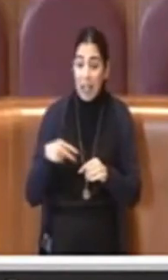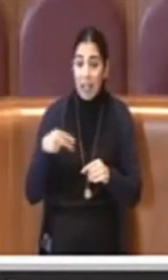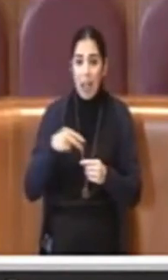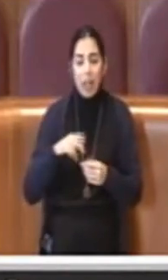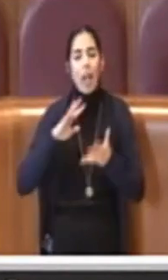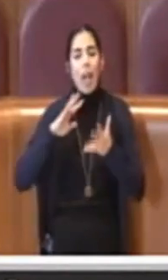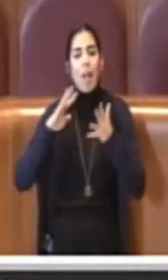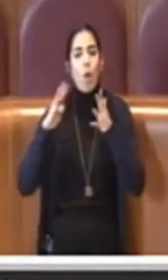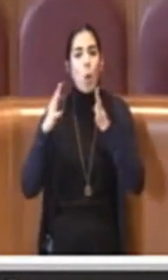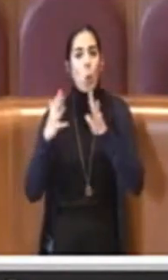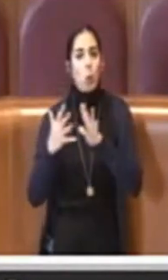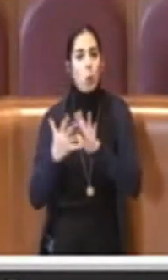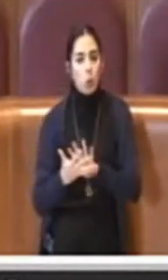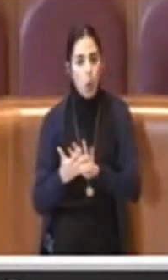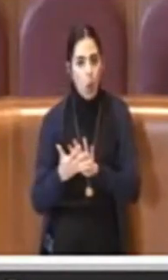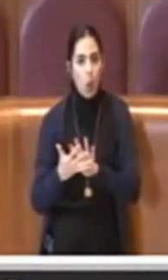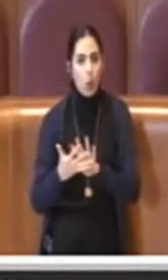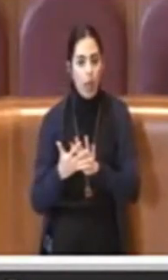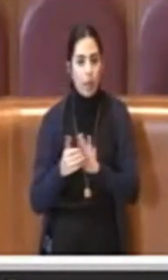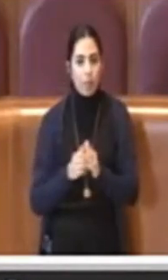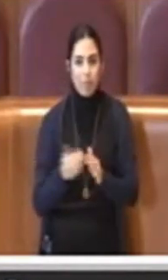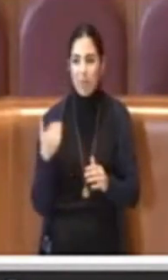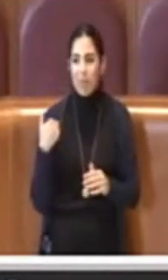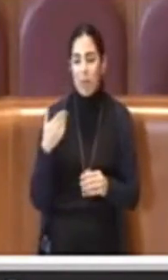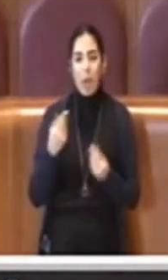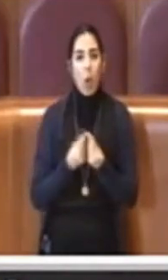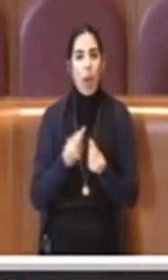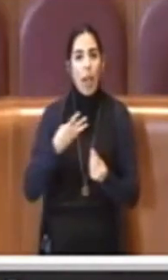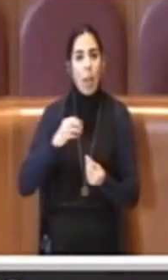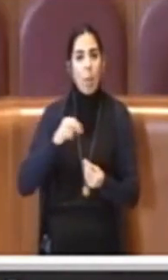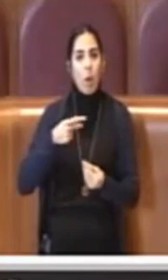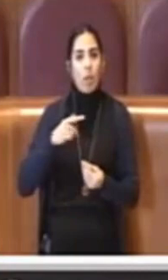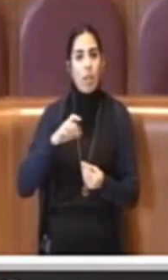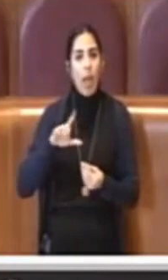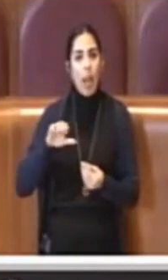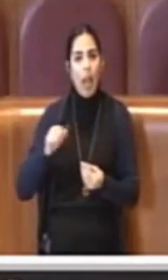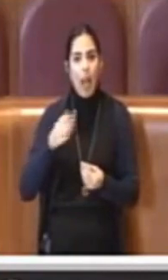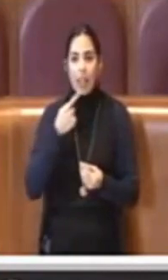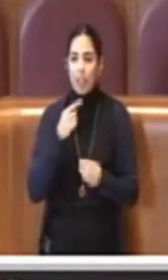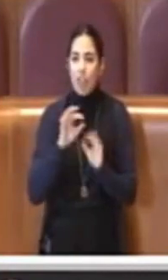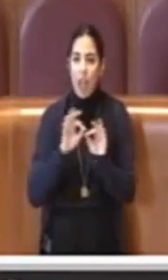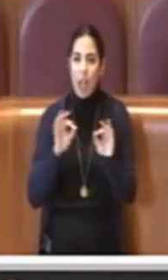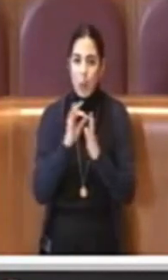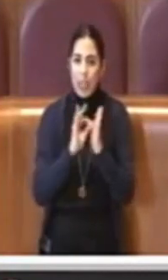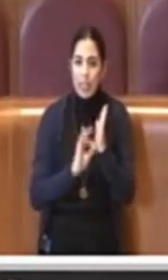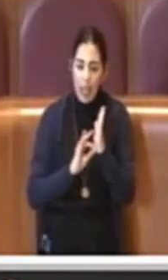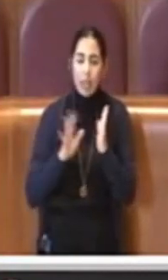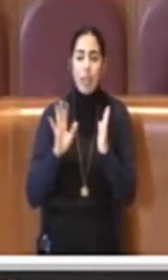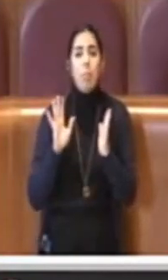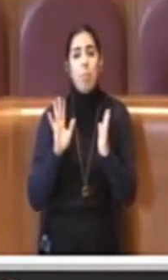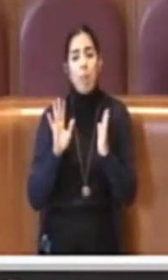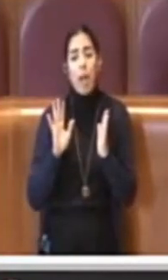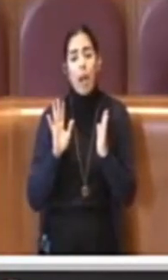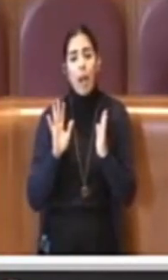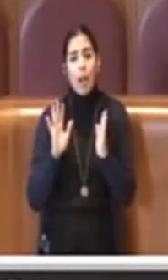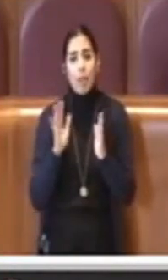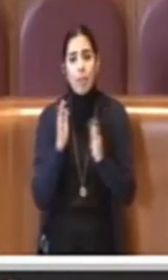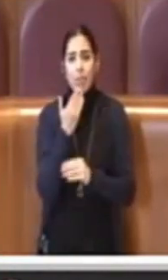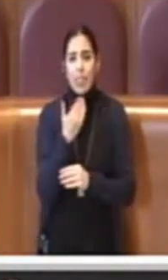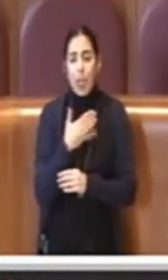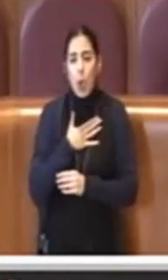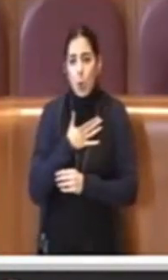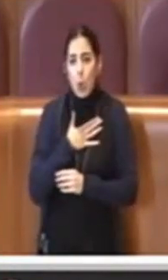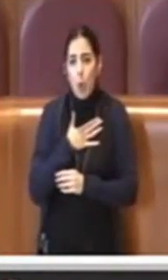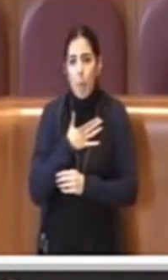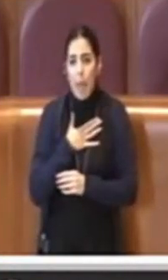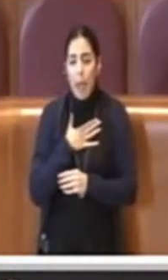anche del… prima la collega Montella citava alcuni elementi, alcuni dati, però bisogna dare sicuramente dal mio punto di vista atto che